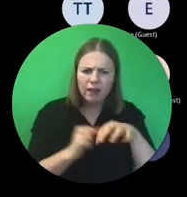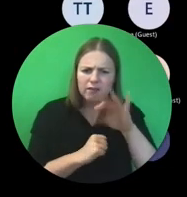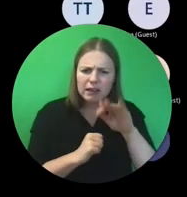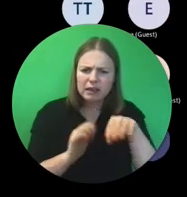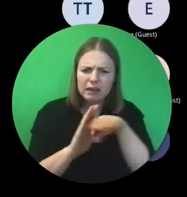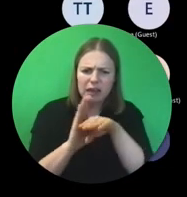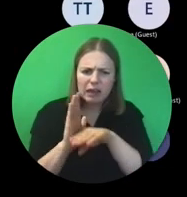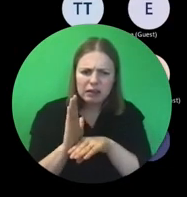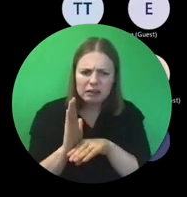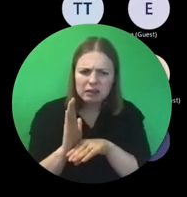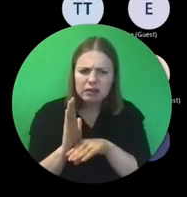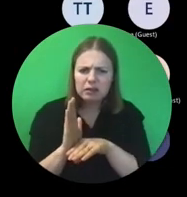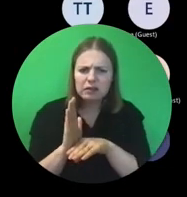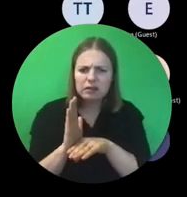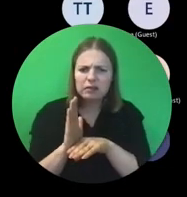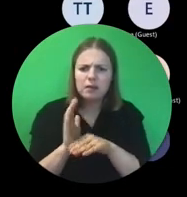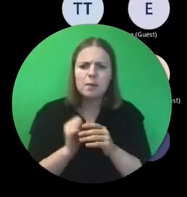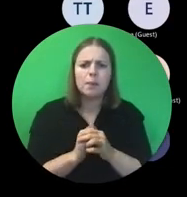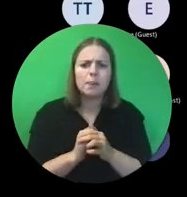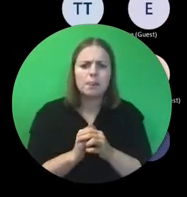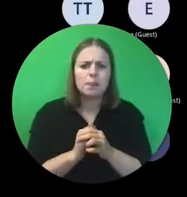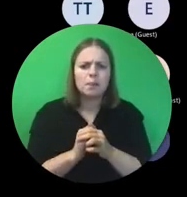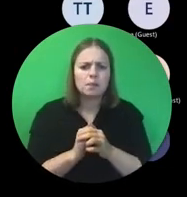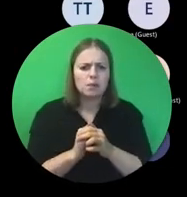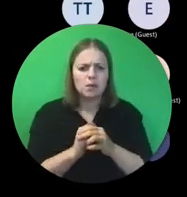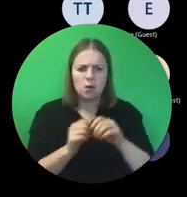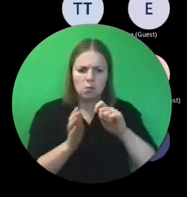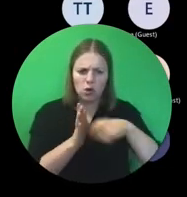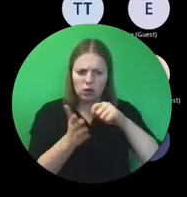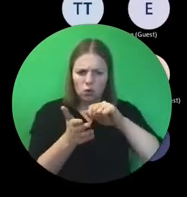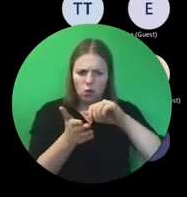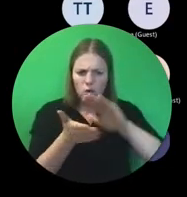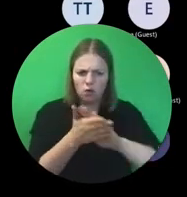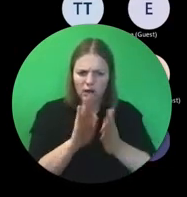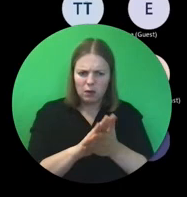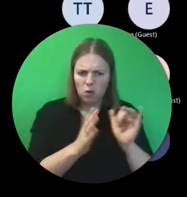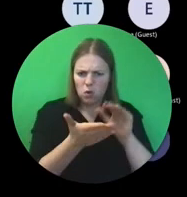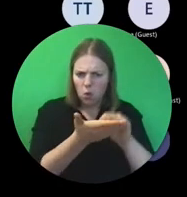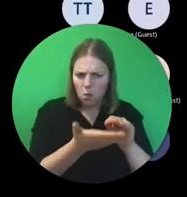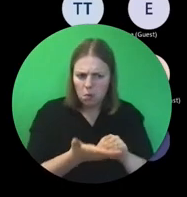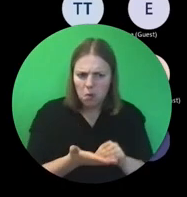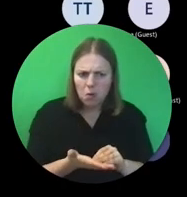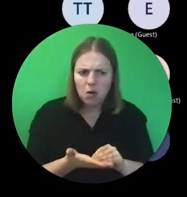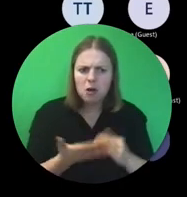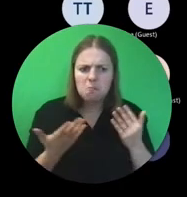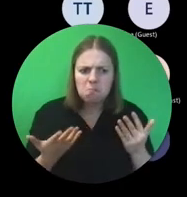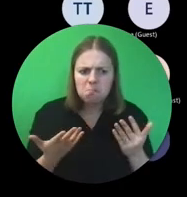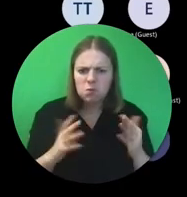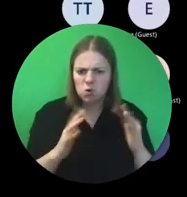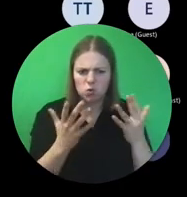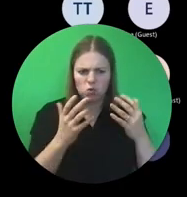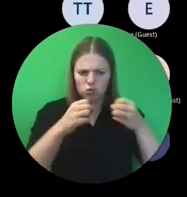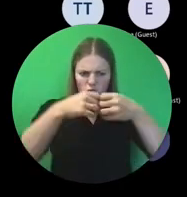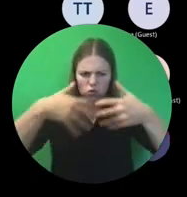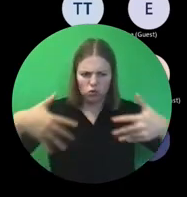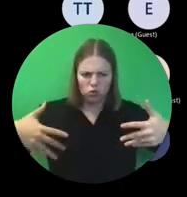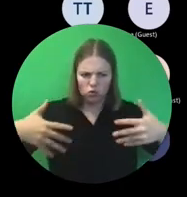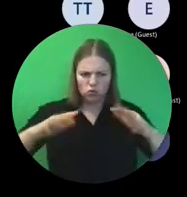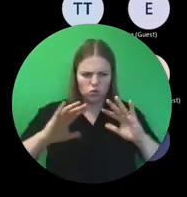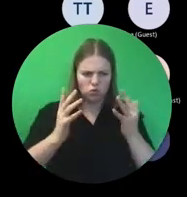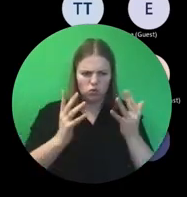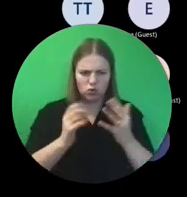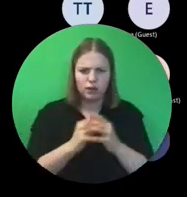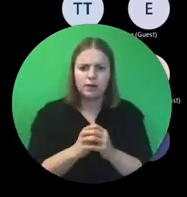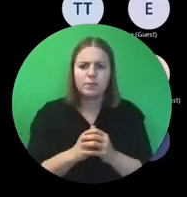rond deze actie? Wat staat er in de projectovereenkomst? Of hoe is die gestructureerd, beter gezegd?